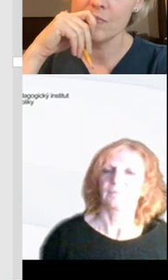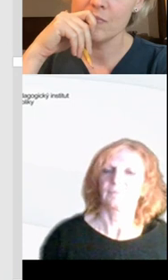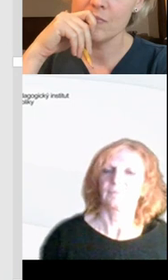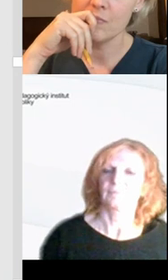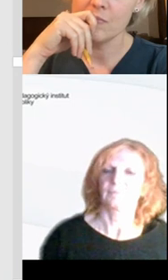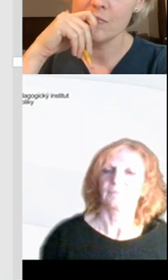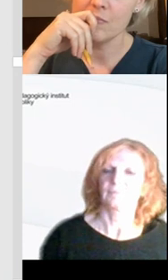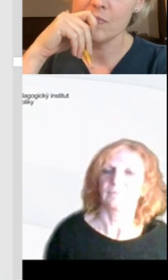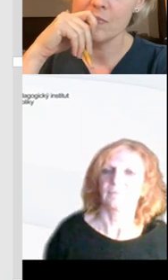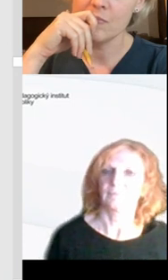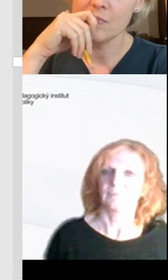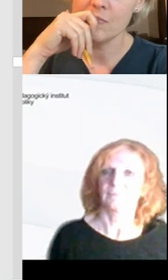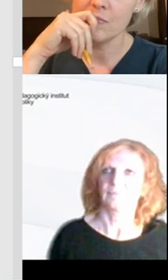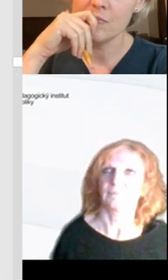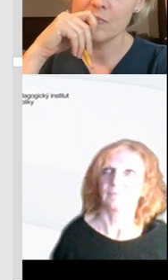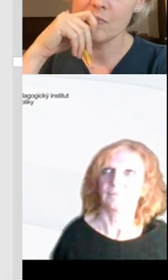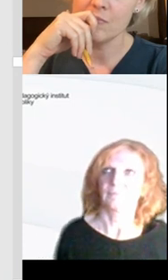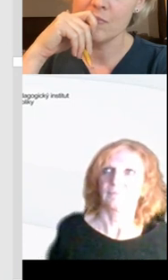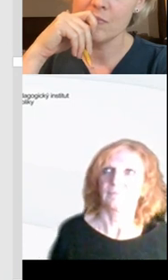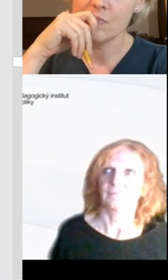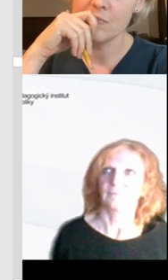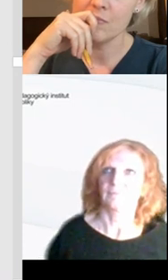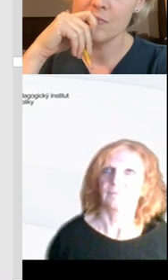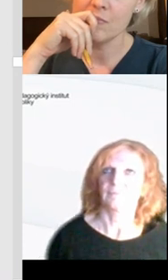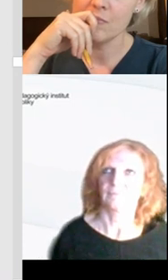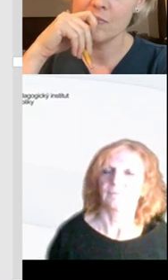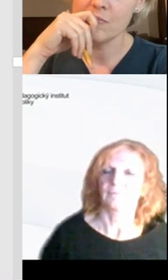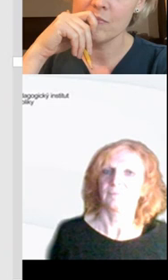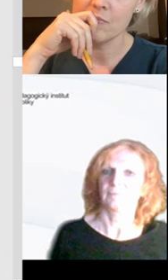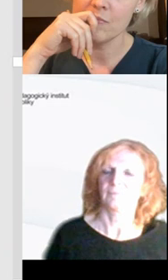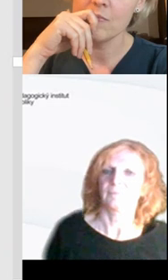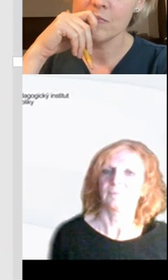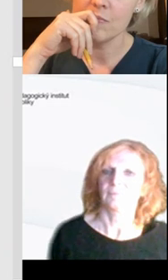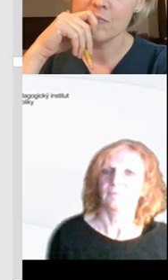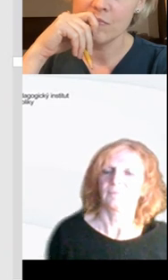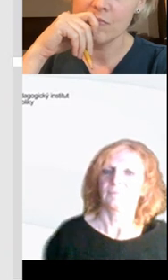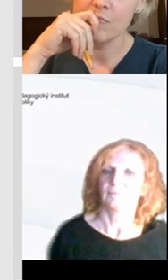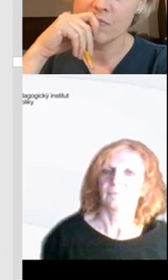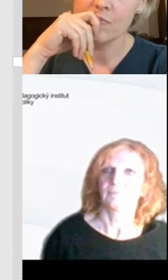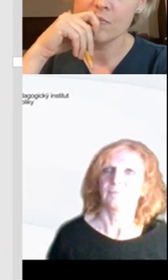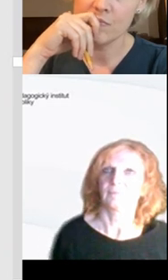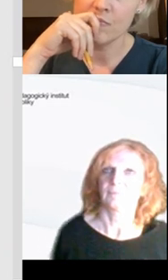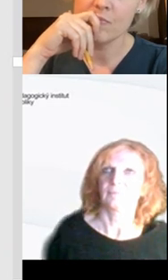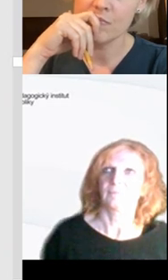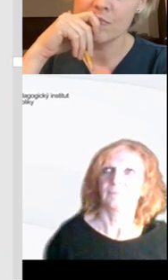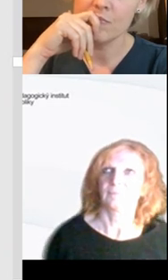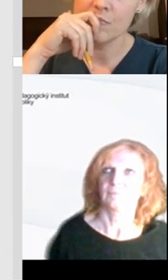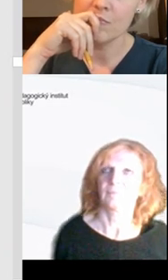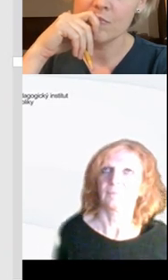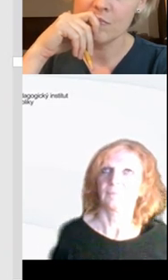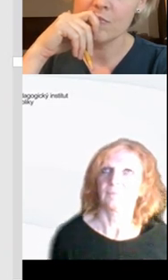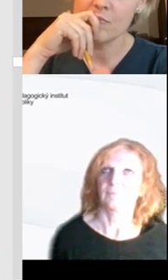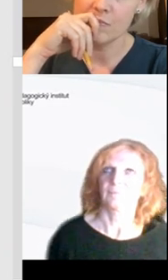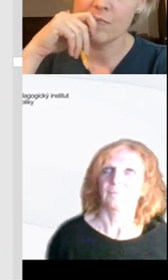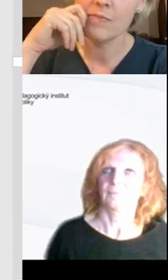obavy, že pokud tam nadspěme tohle, to, co jsme tam vlastně každý si objevili v tom svém předmětu, ty holky, co tam nalezly, ať to je teda s